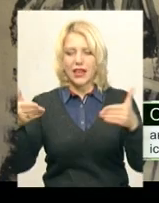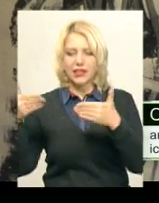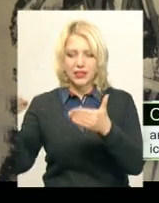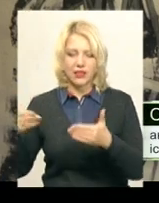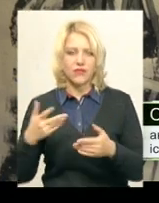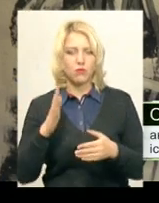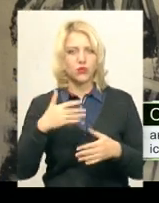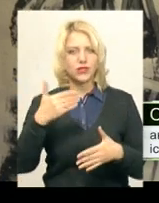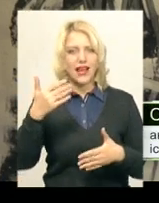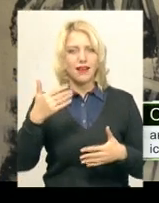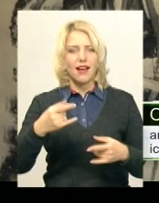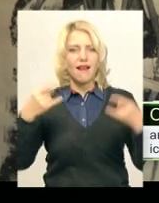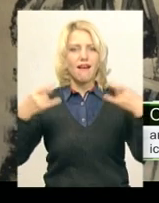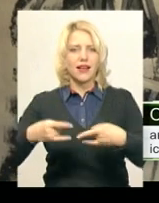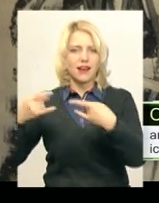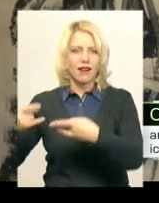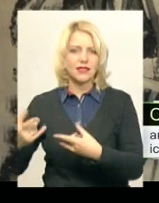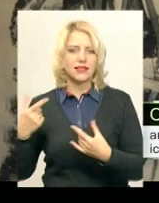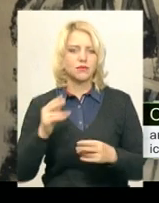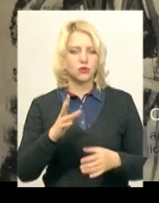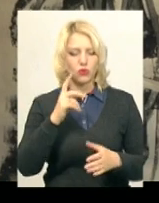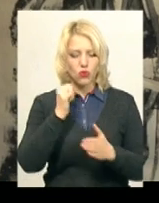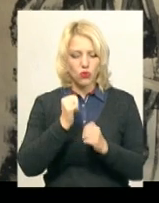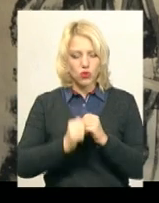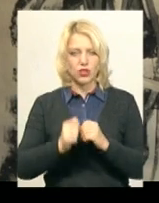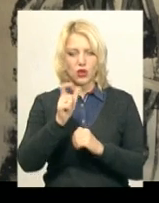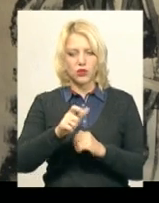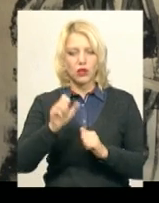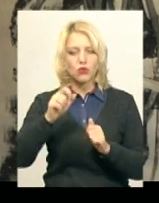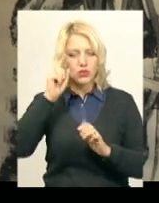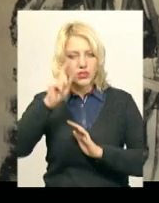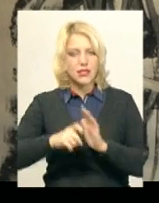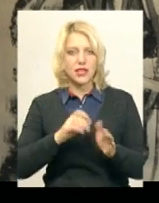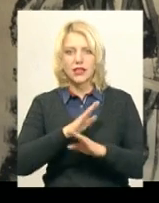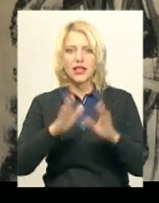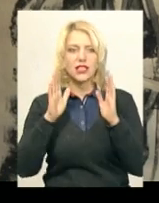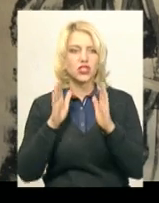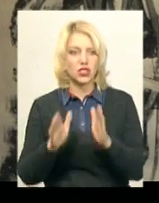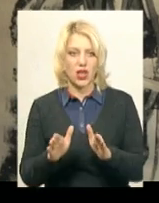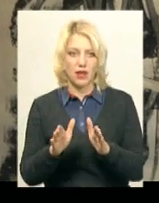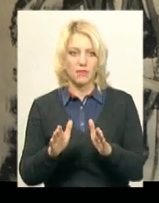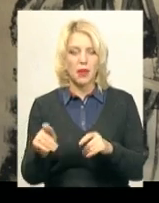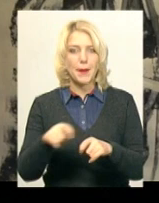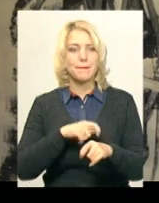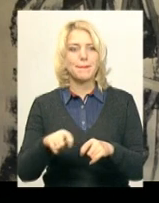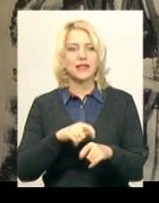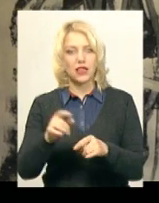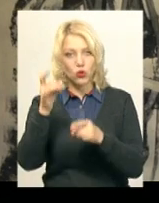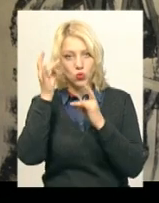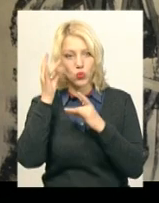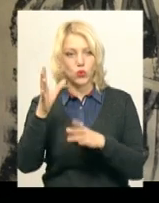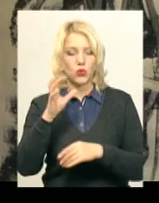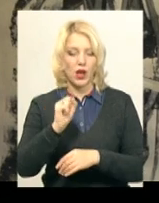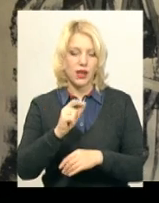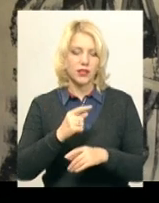поліекрани, де кожен зможе дізнатися не лише матеріальну культуру, а